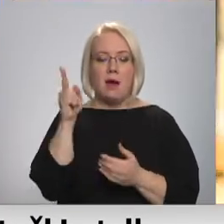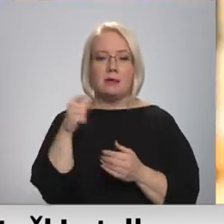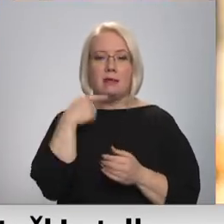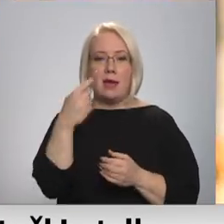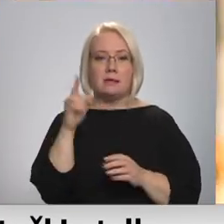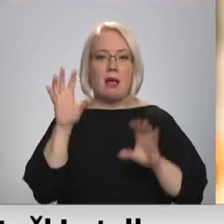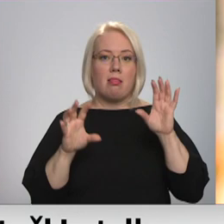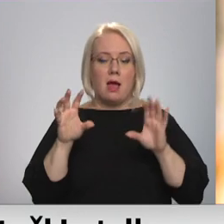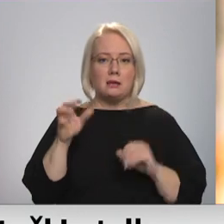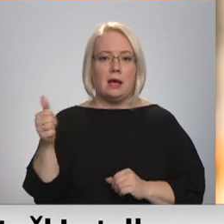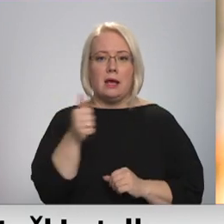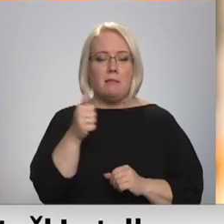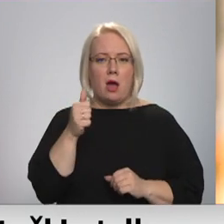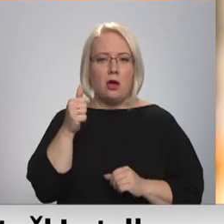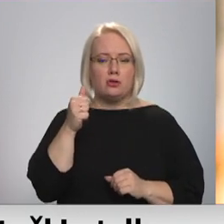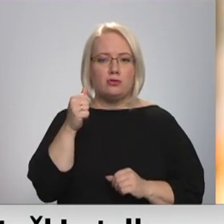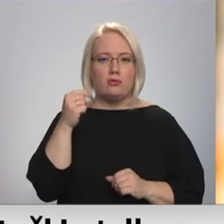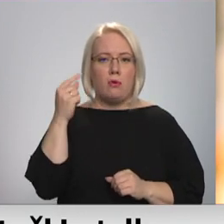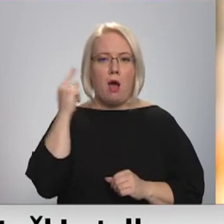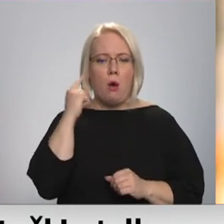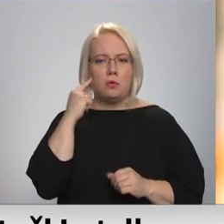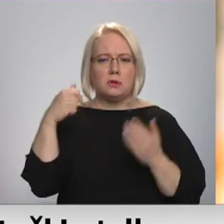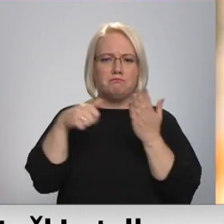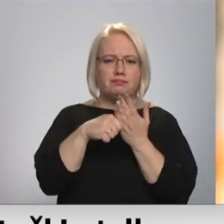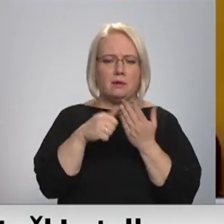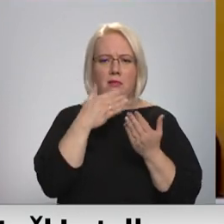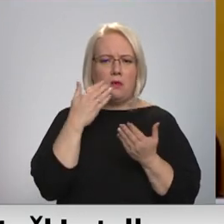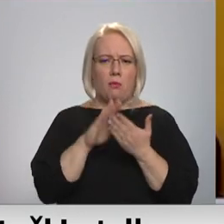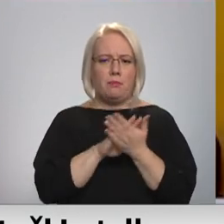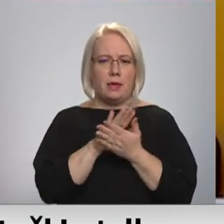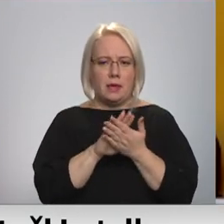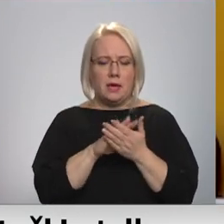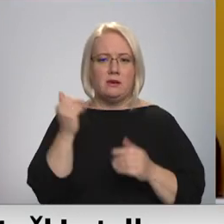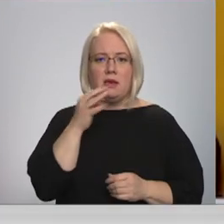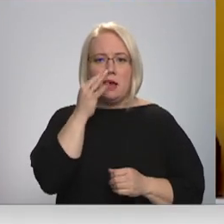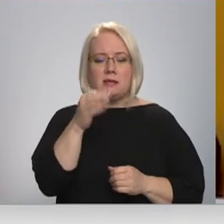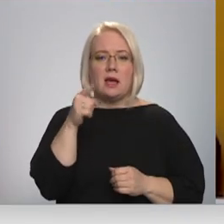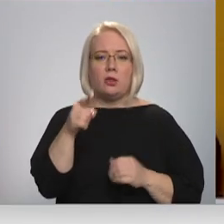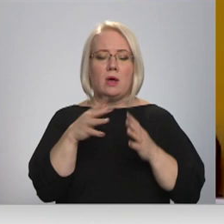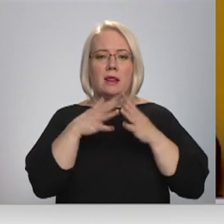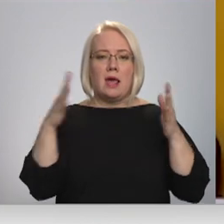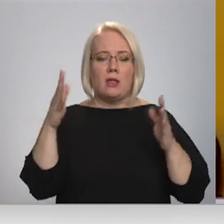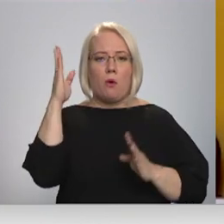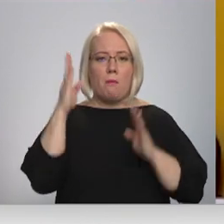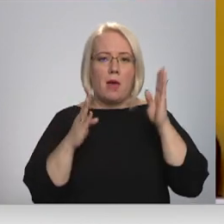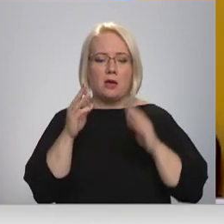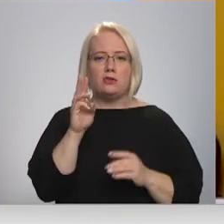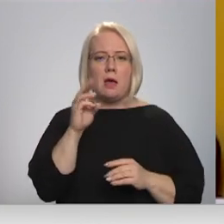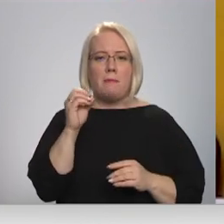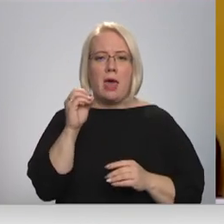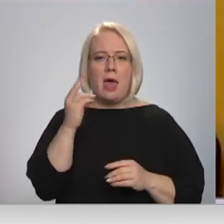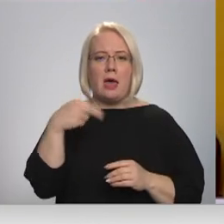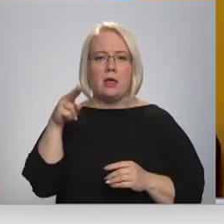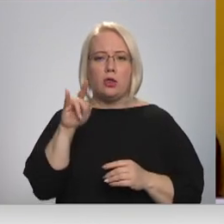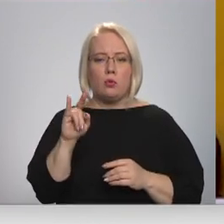ka lācas ar kādu īpašu atzīme ausi šajā pusē nesot manīts. Jā, varētu būt, ka tajos lielajos mežu masīvos uz medņu salās pusī,